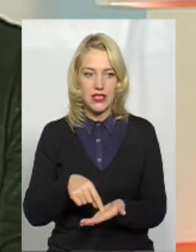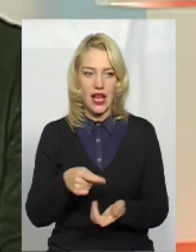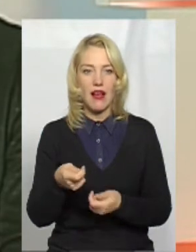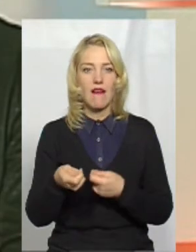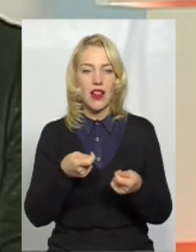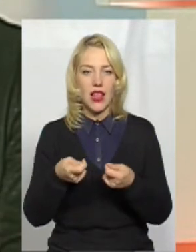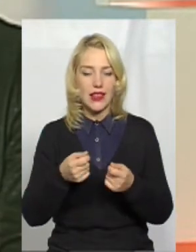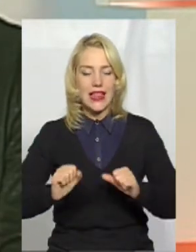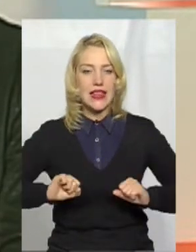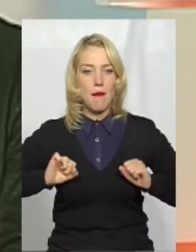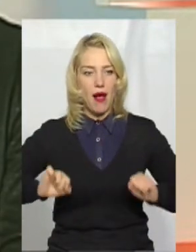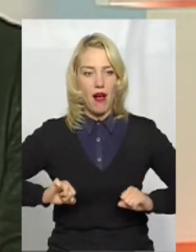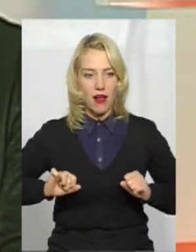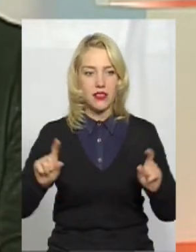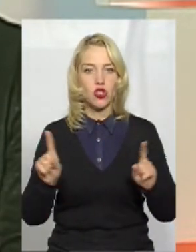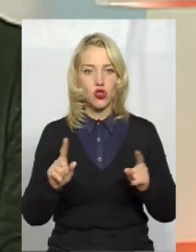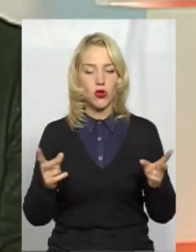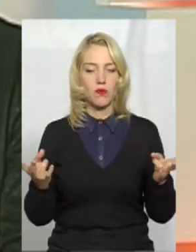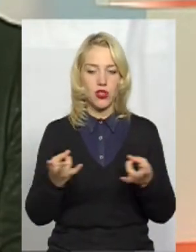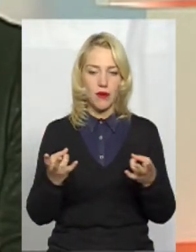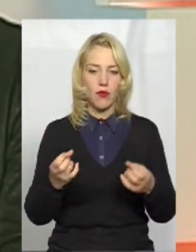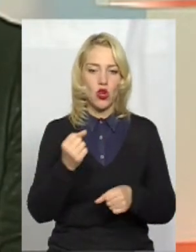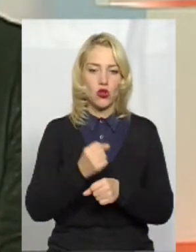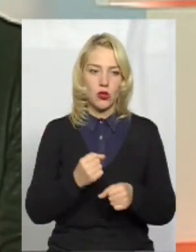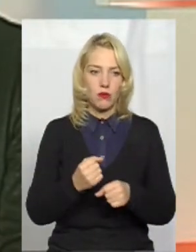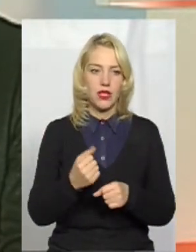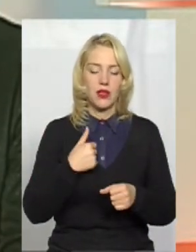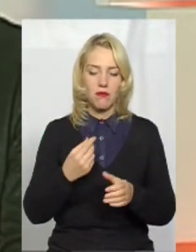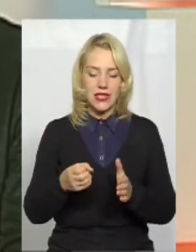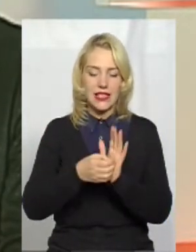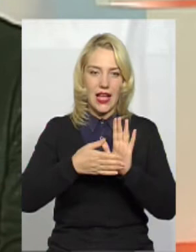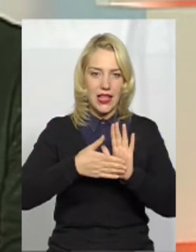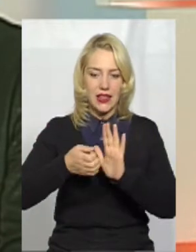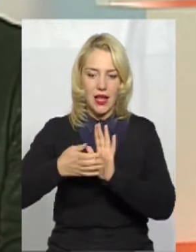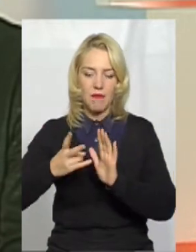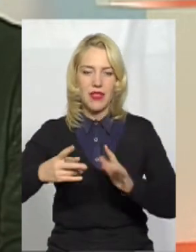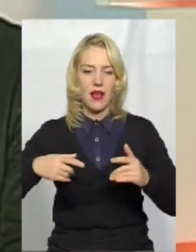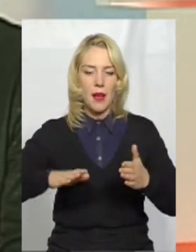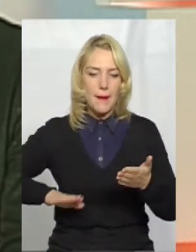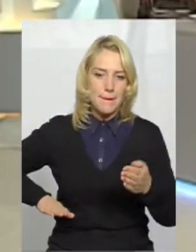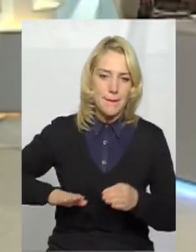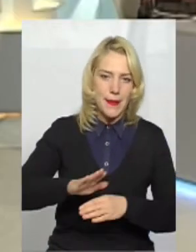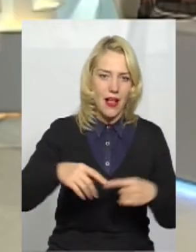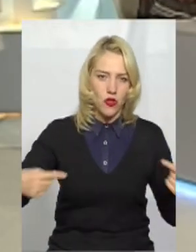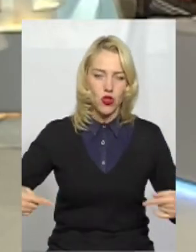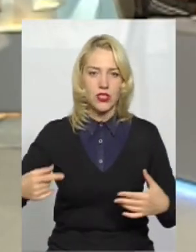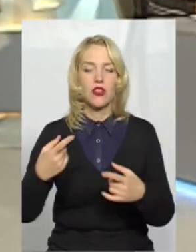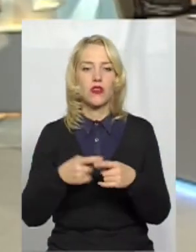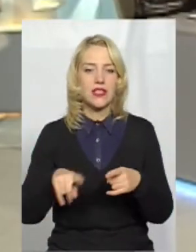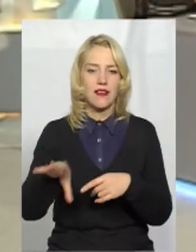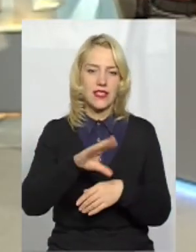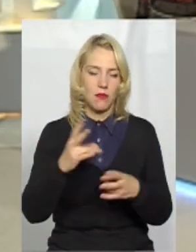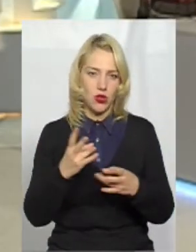намагається все, що можливо зробити, ми закладаємо і на пандуси, і на розширене двері, але це все час. Завершимо.